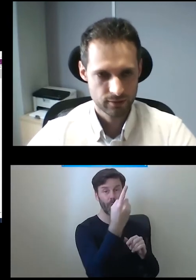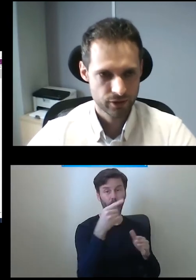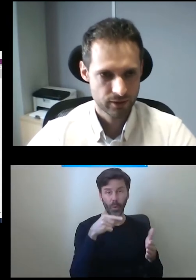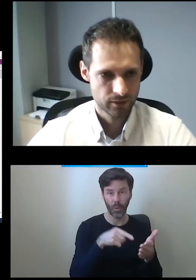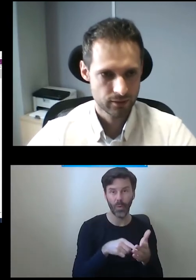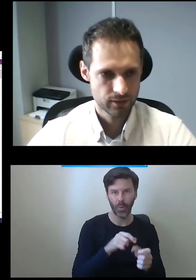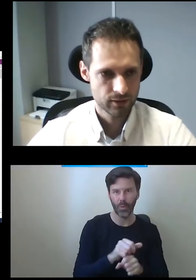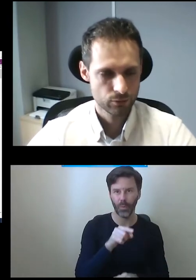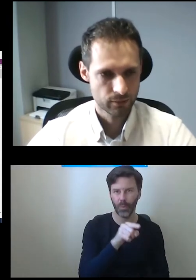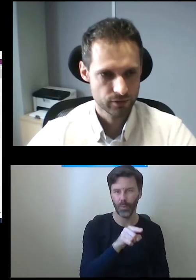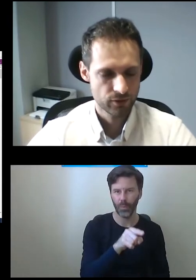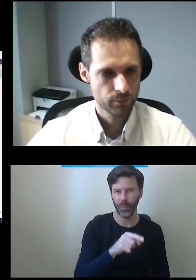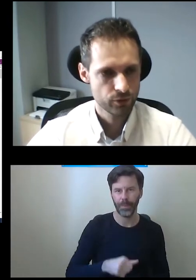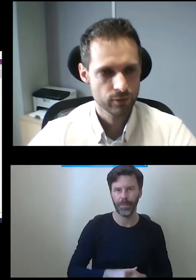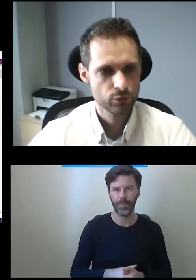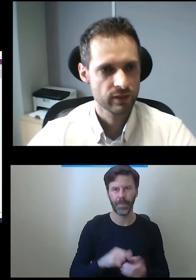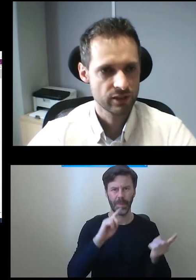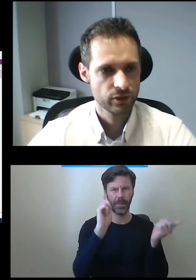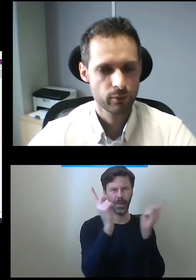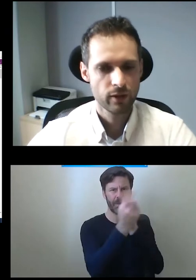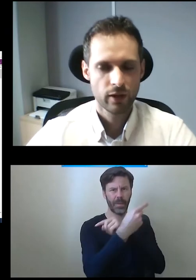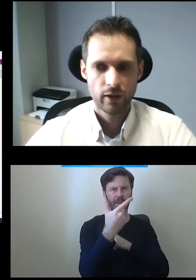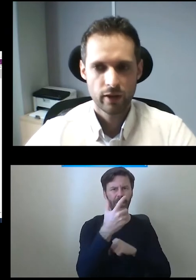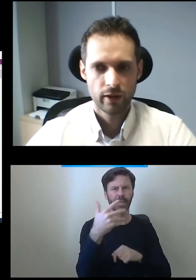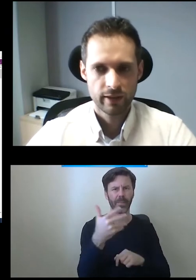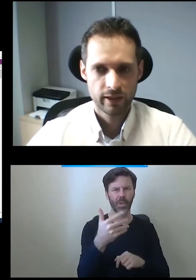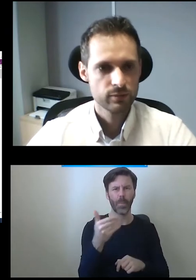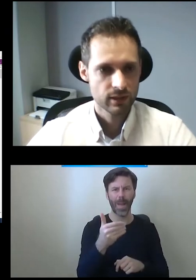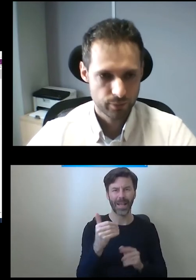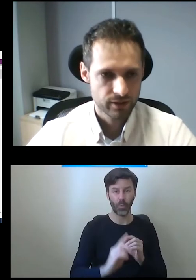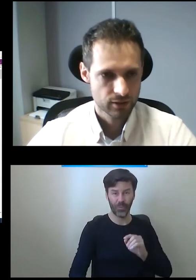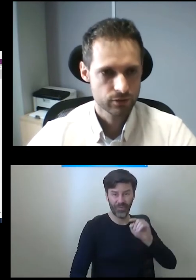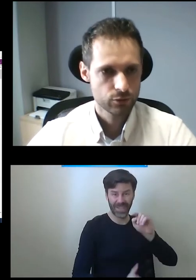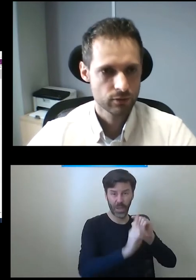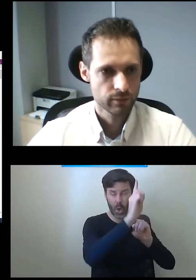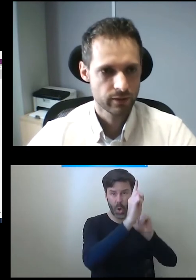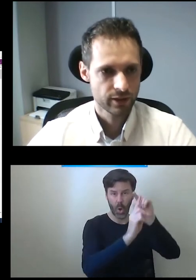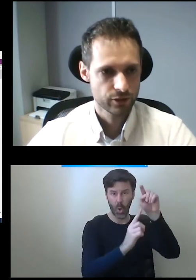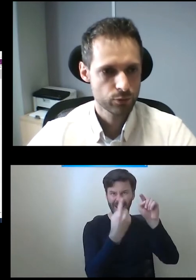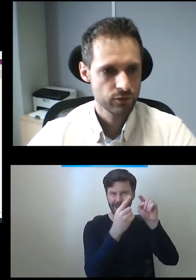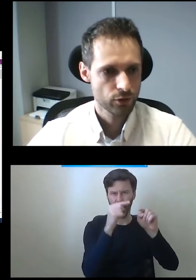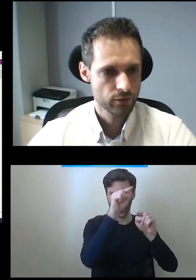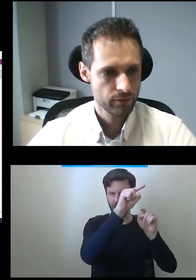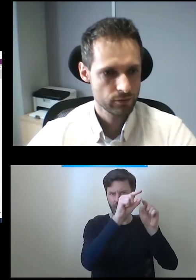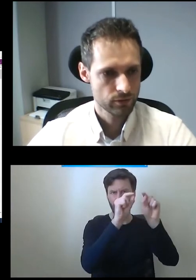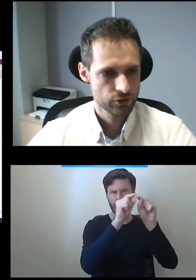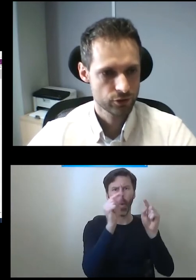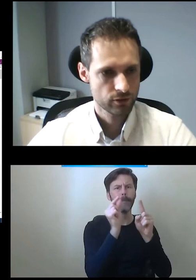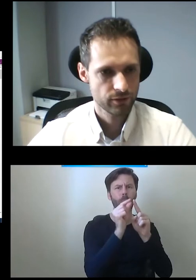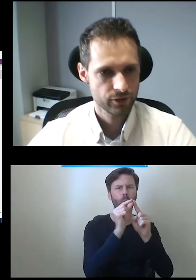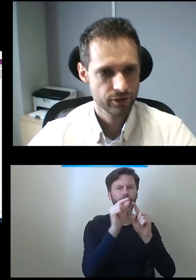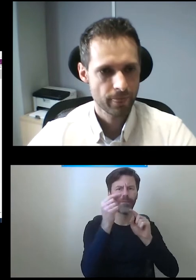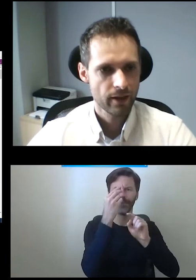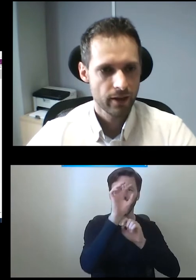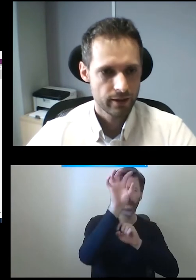dysk, to jest właśnie ten dysk, który tam jest 250 metrów nad ziemią. Na jednym z tych pięter z tego dysku mamy nasz punkt widokowy, tu jest część